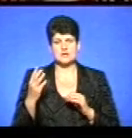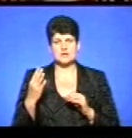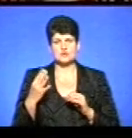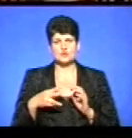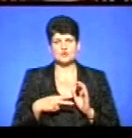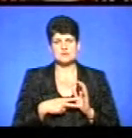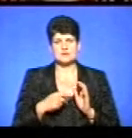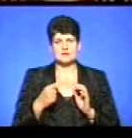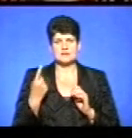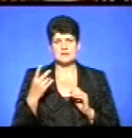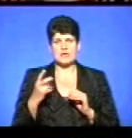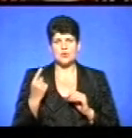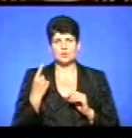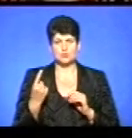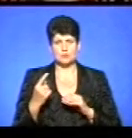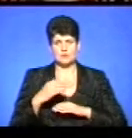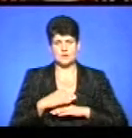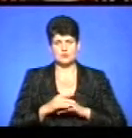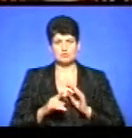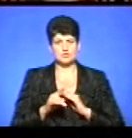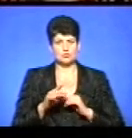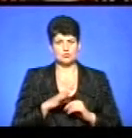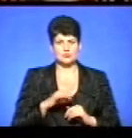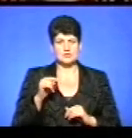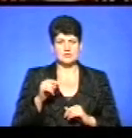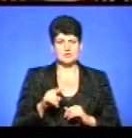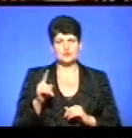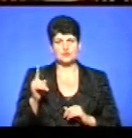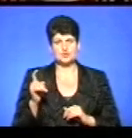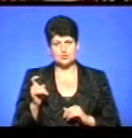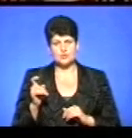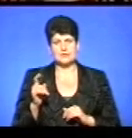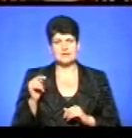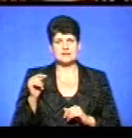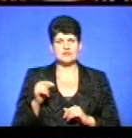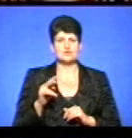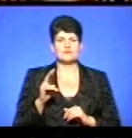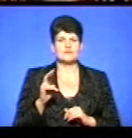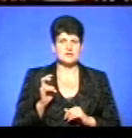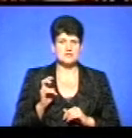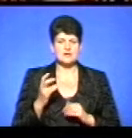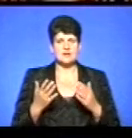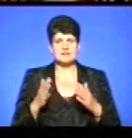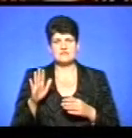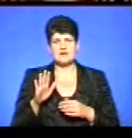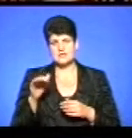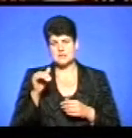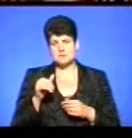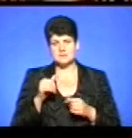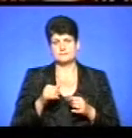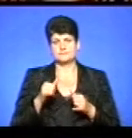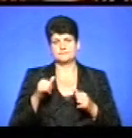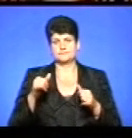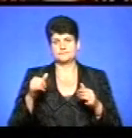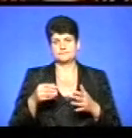гривень на одну парту. Спочатку були парти і по 1600, і по 1200, але з вересня місяць попит зростав